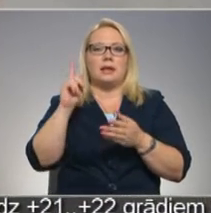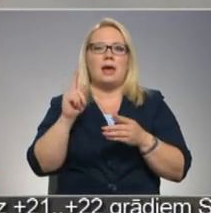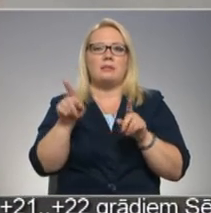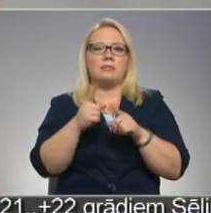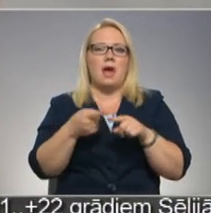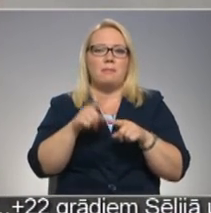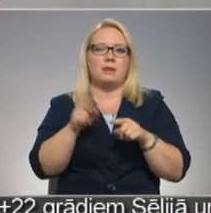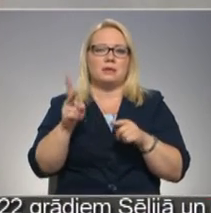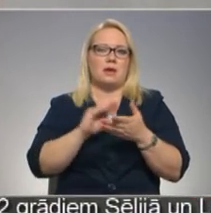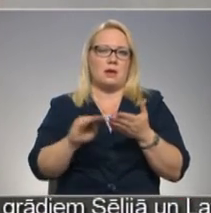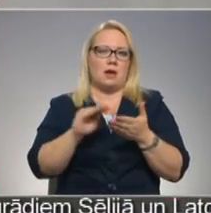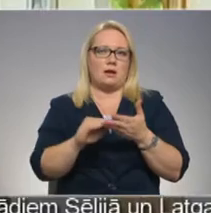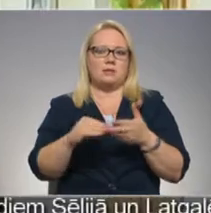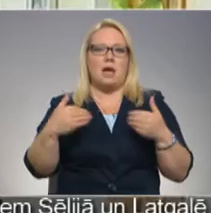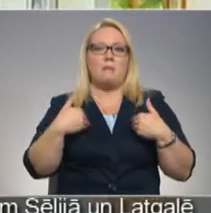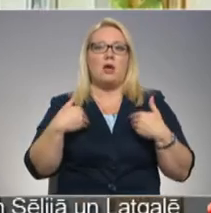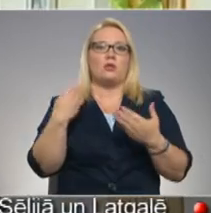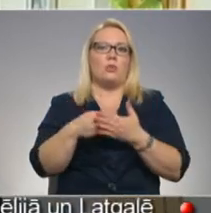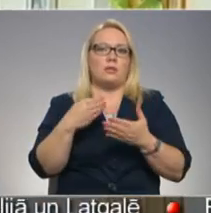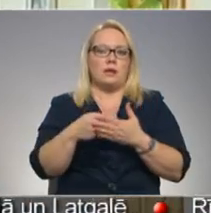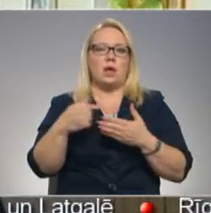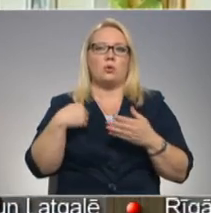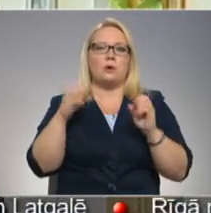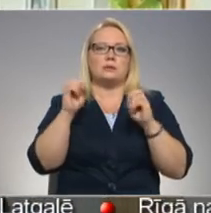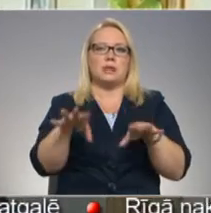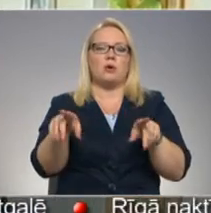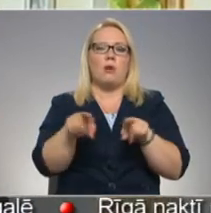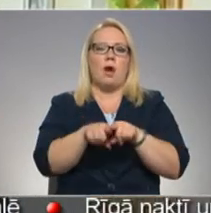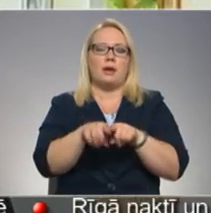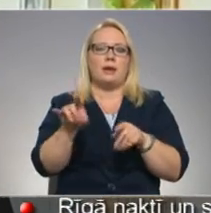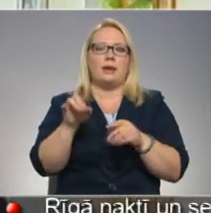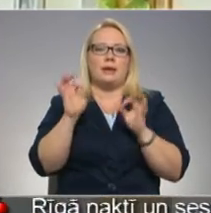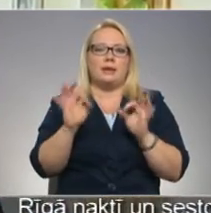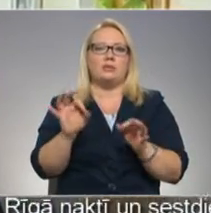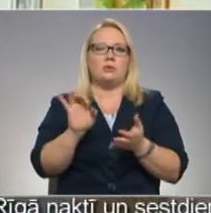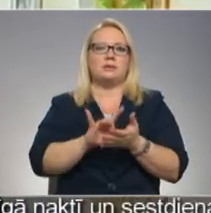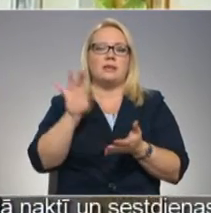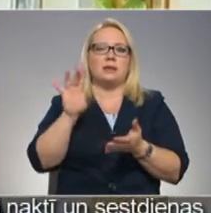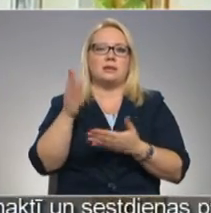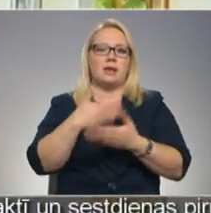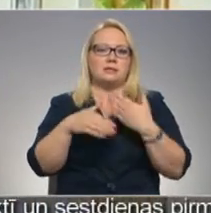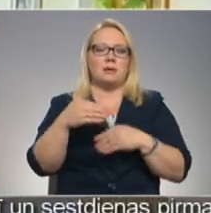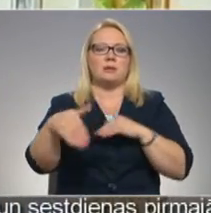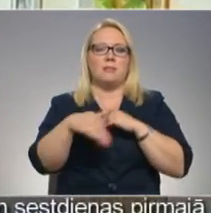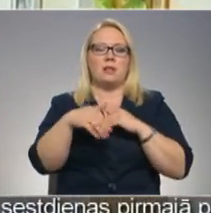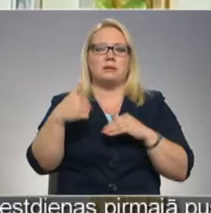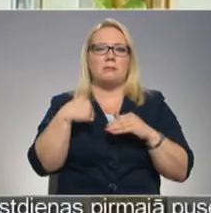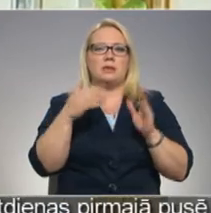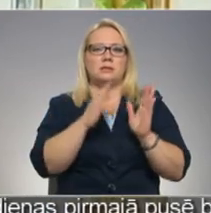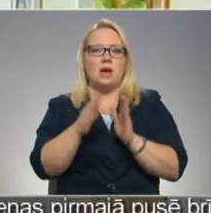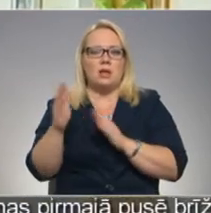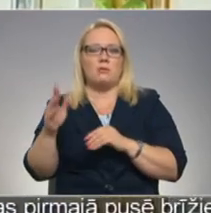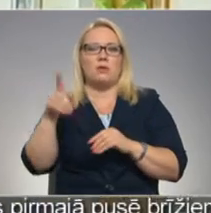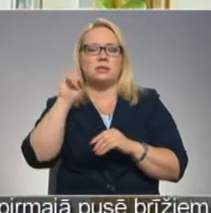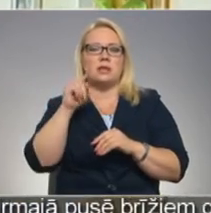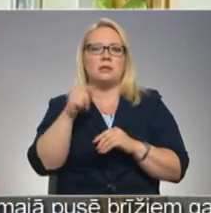jāraksta. Man tas noderē, es nezinu kā citiem, jo es liku arī iz to centralizēto eksāmenu, tas palīdzēs sagatavoties, zināt tās lietas, ko